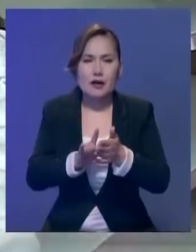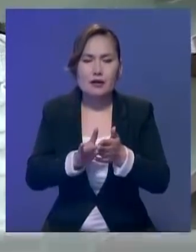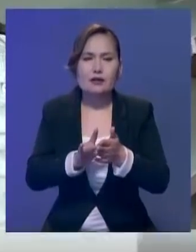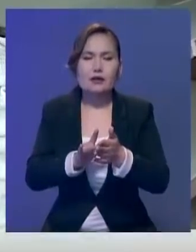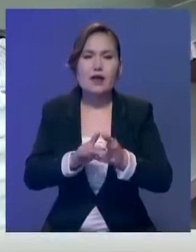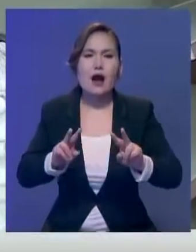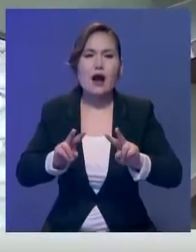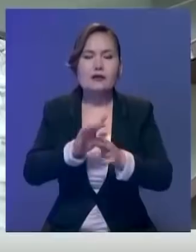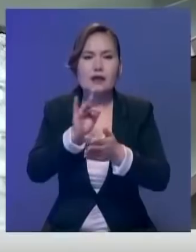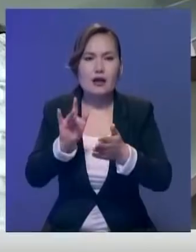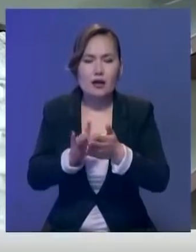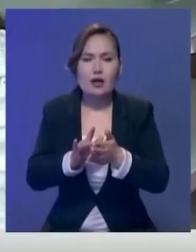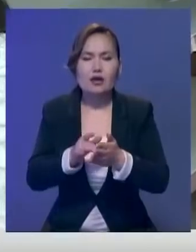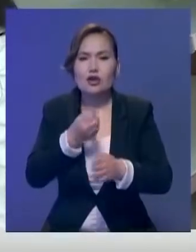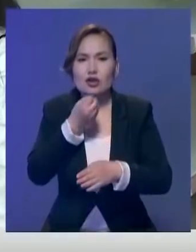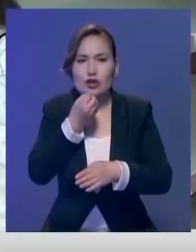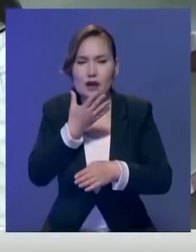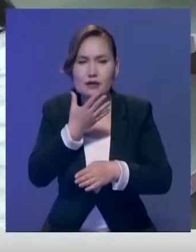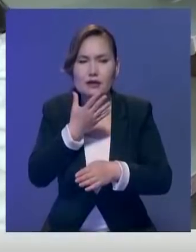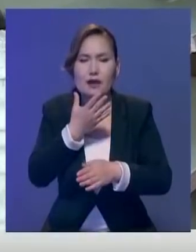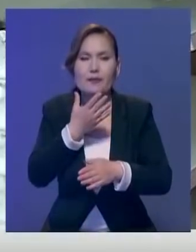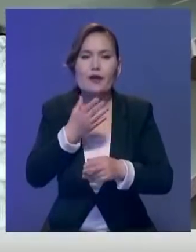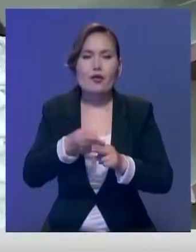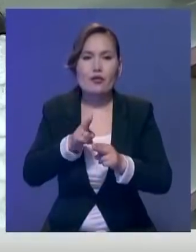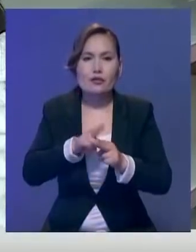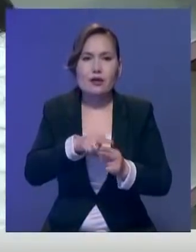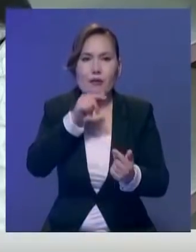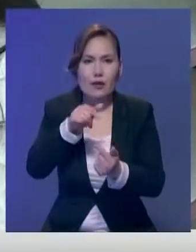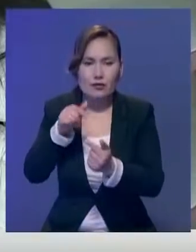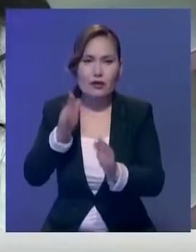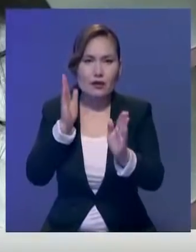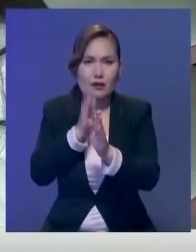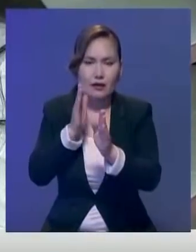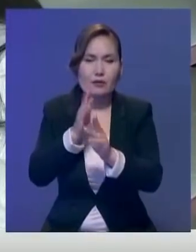Нұрсултан қаласында өте жақсы қыстап шықты деп айтуға болады.